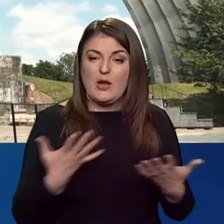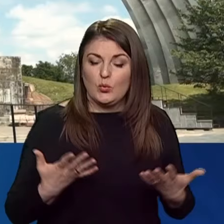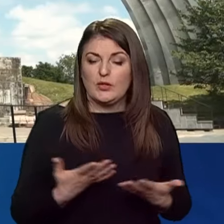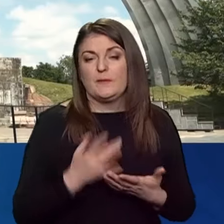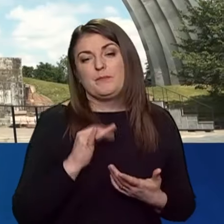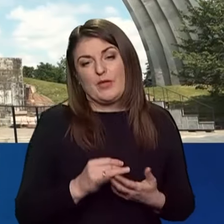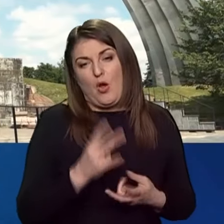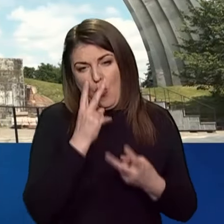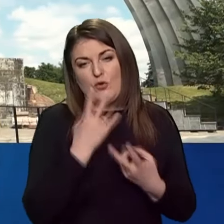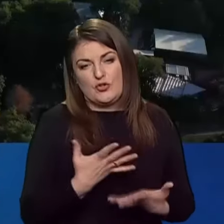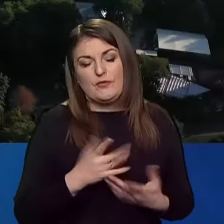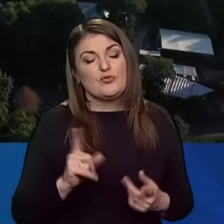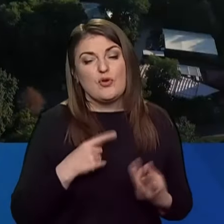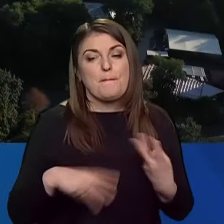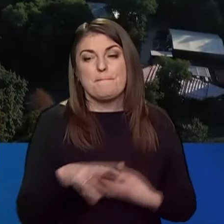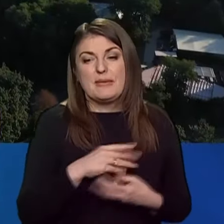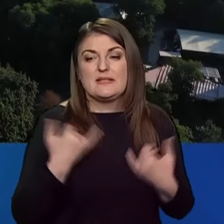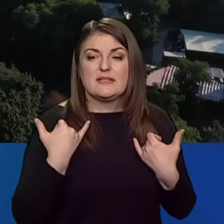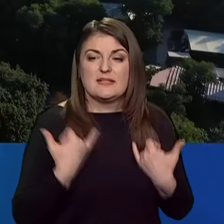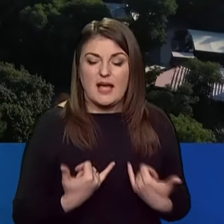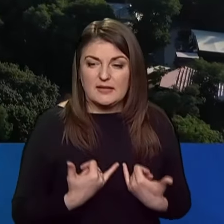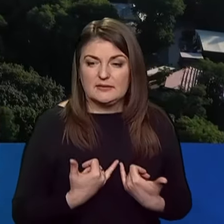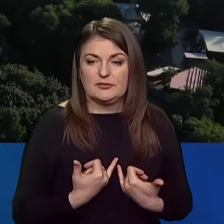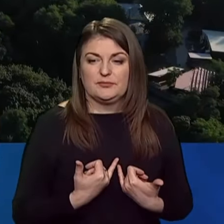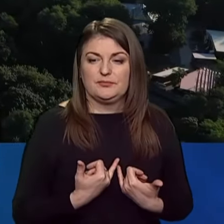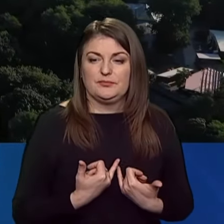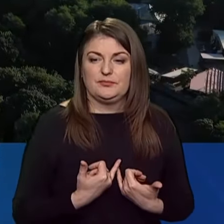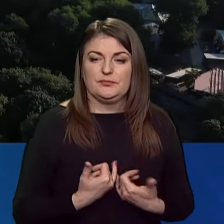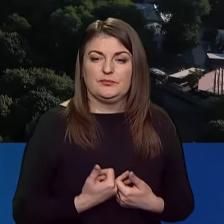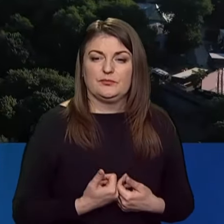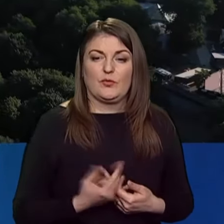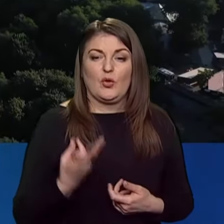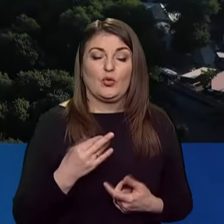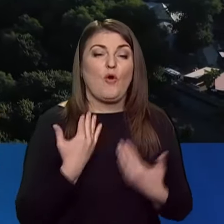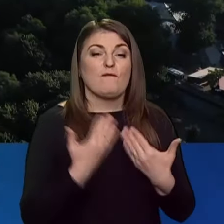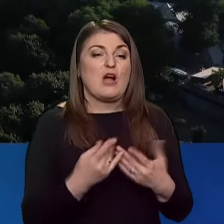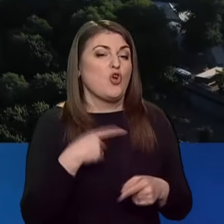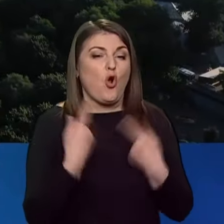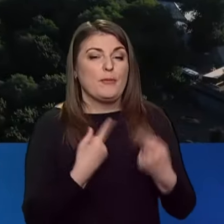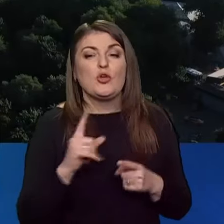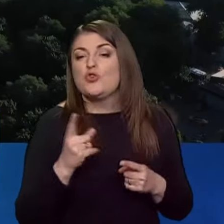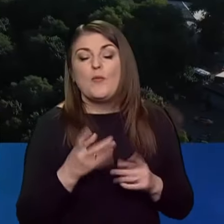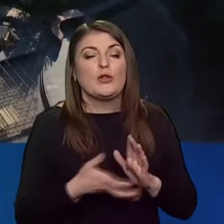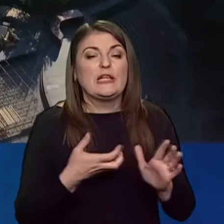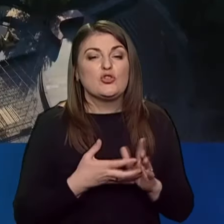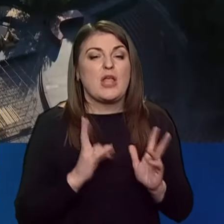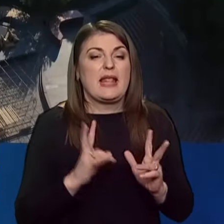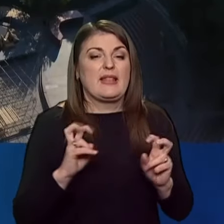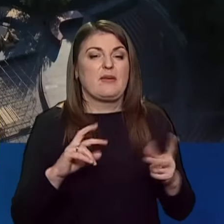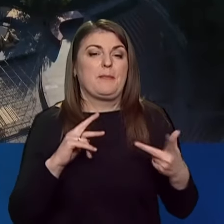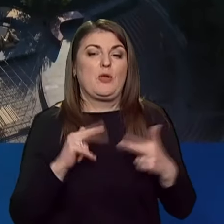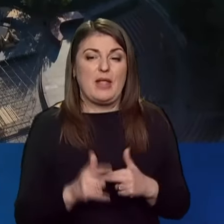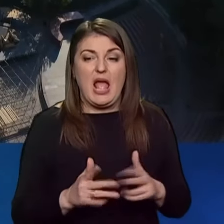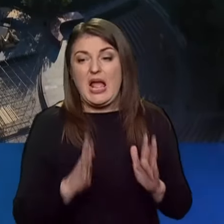І очевидно, що ми зараз до вашого коментаря, що будемо перейменувати,